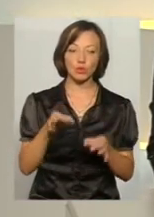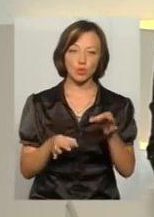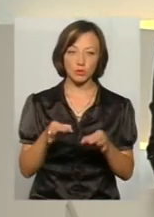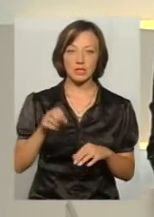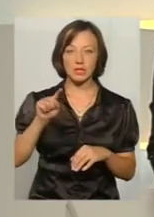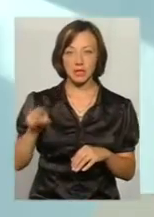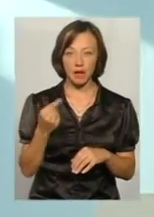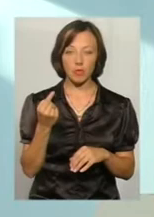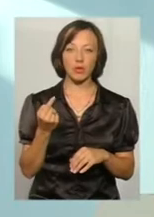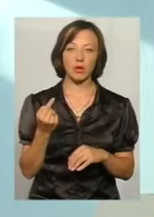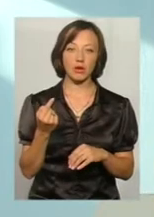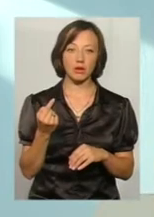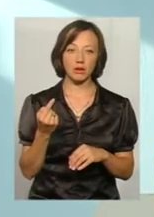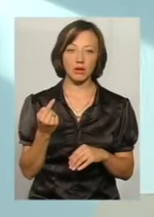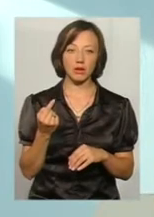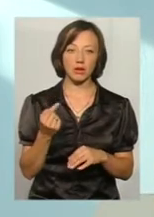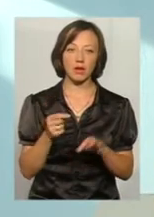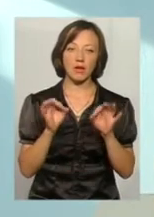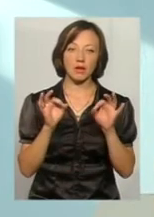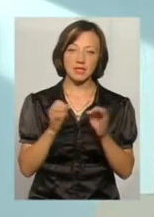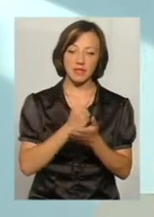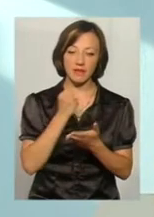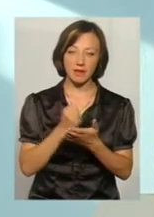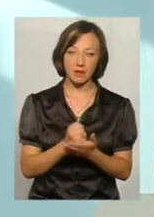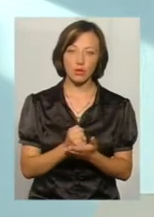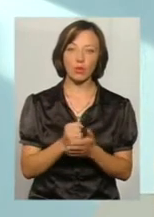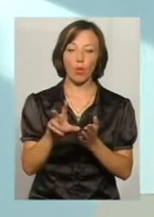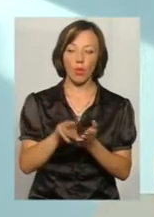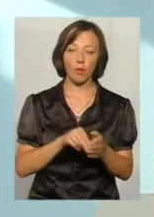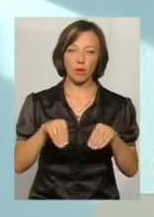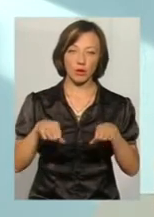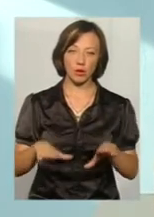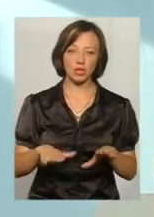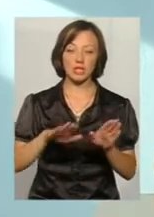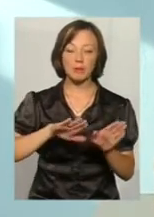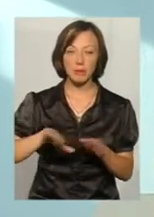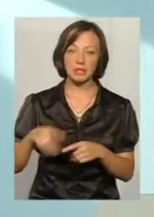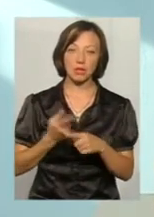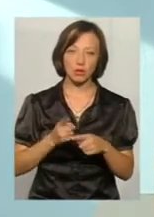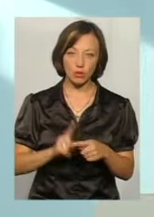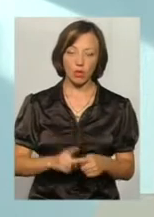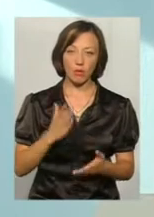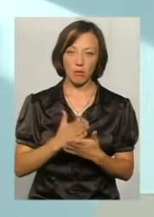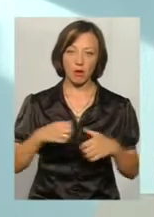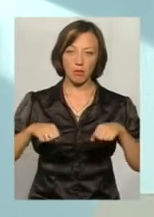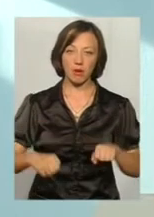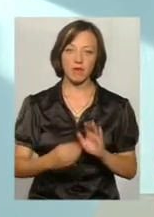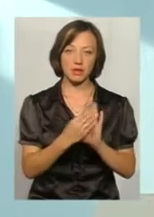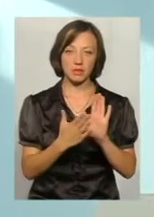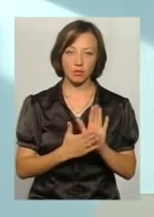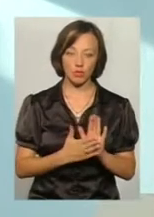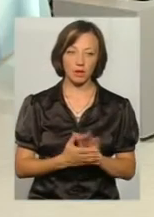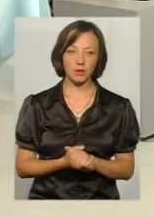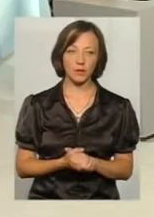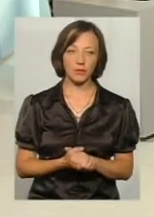затребує завірну в основному законному порядку копію рішення. Тільки після цього він проводить реєстраційну дію.